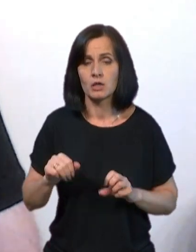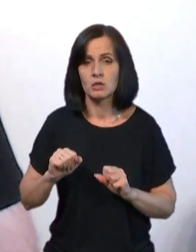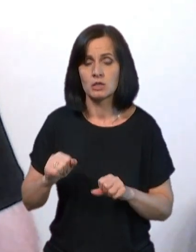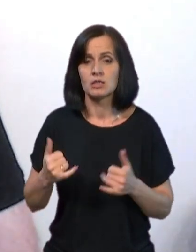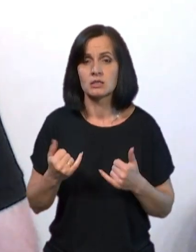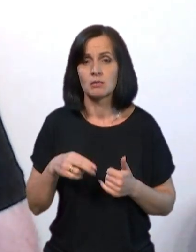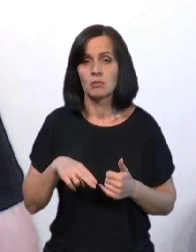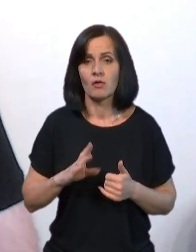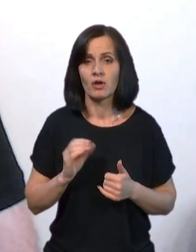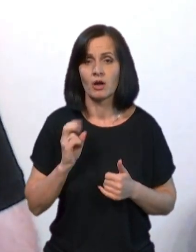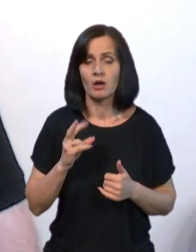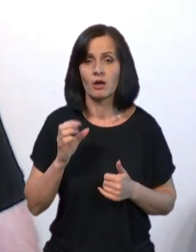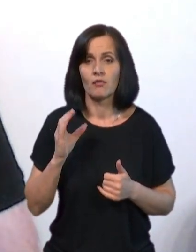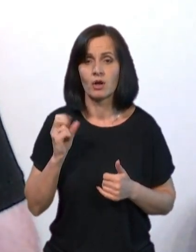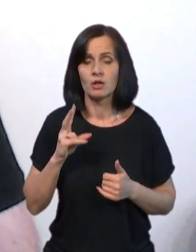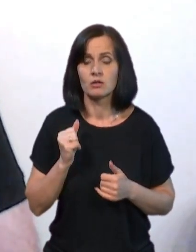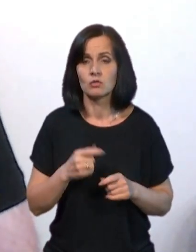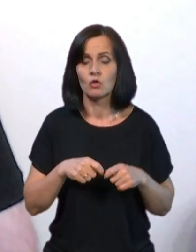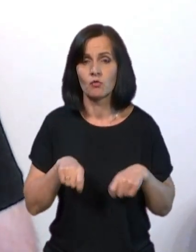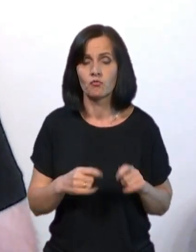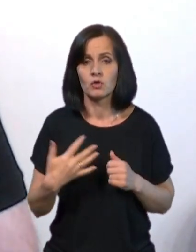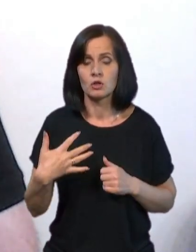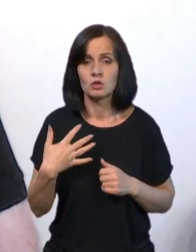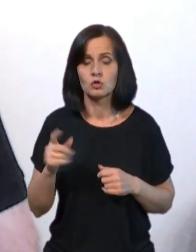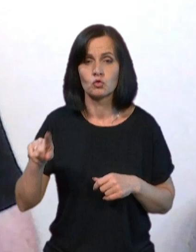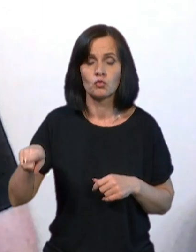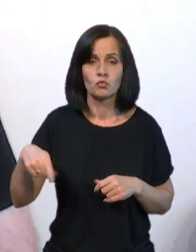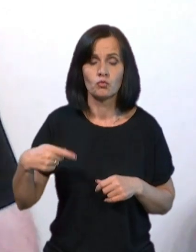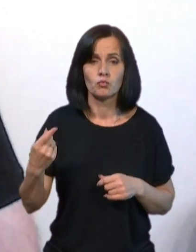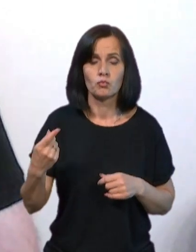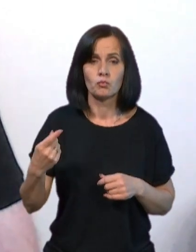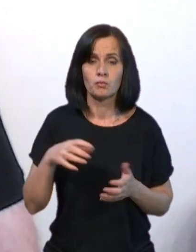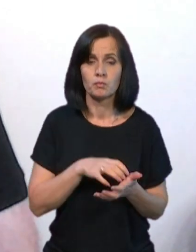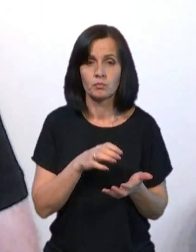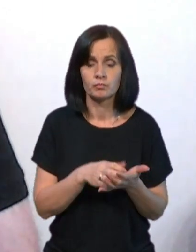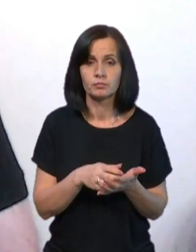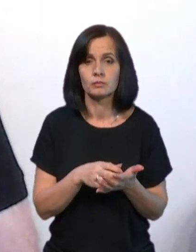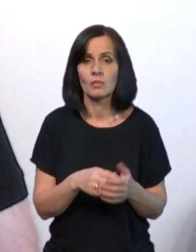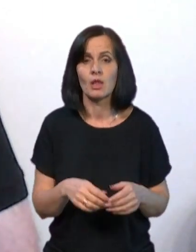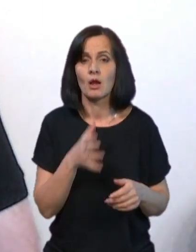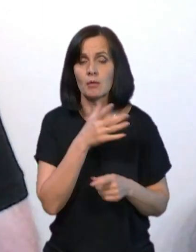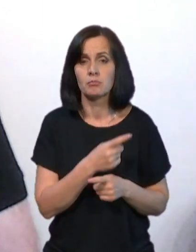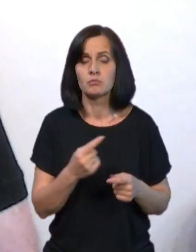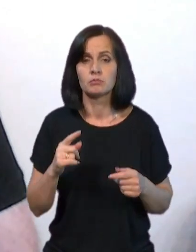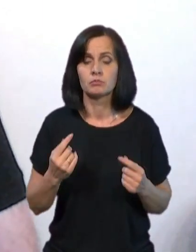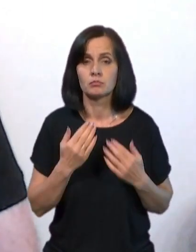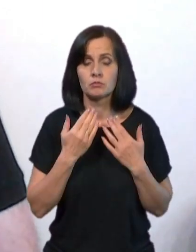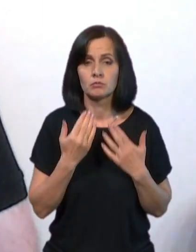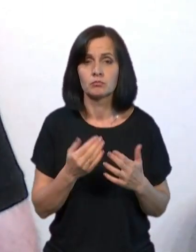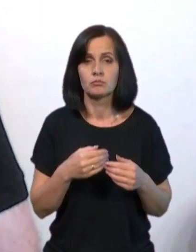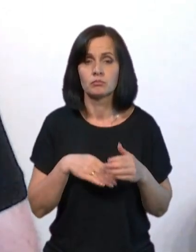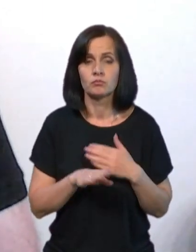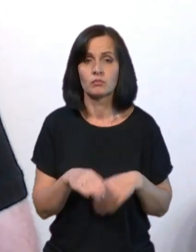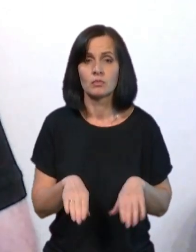відкрите 50 вербувальних пунктів по всій території Російської Федерації і під час останнього випуску так званих